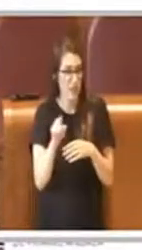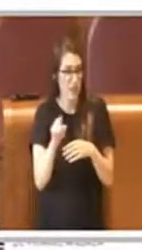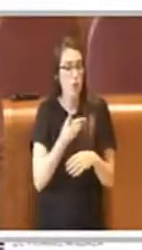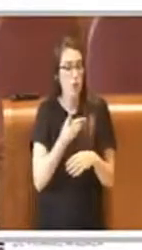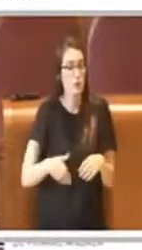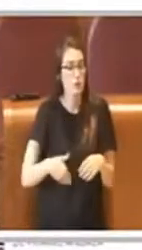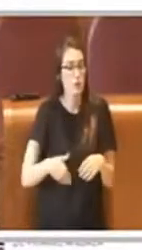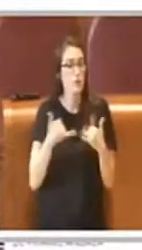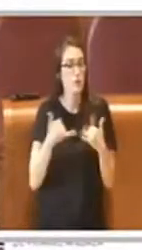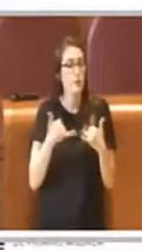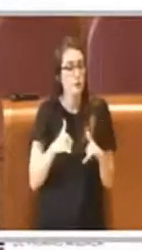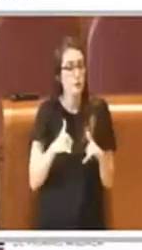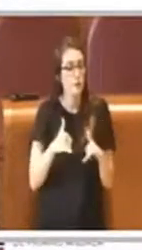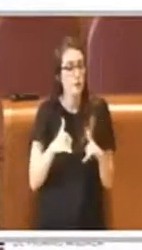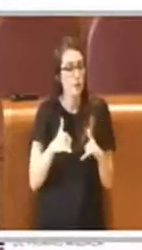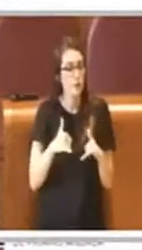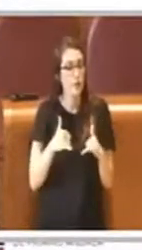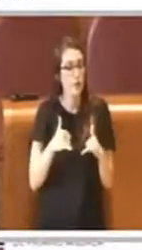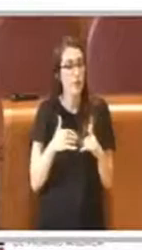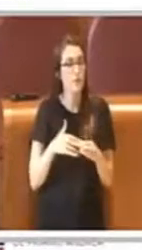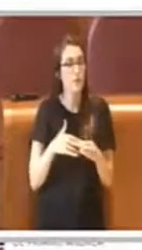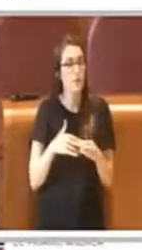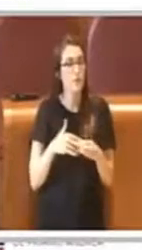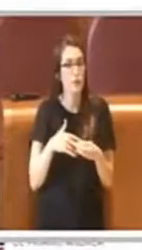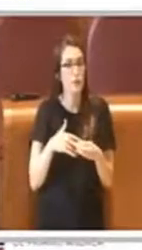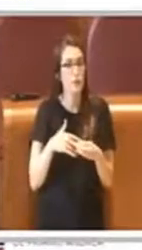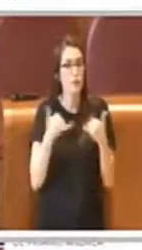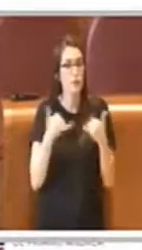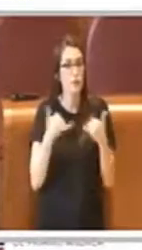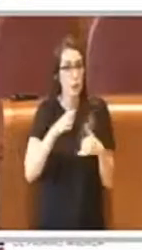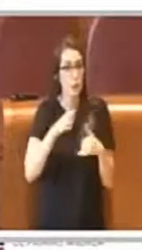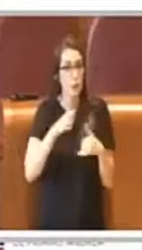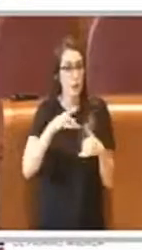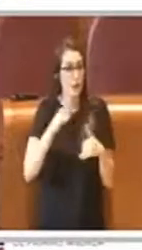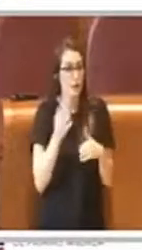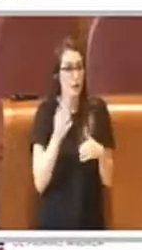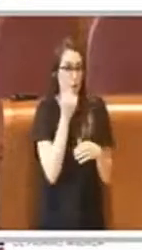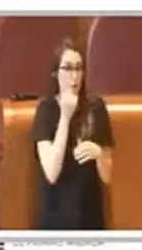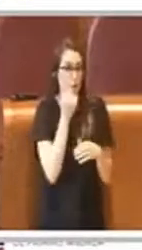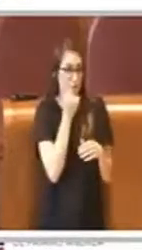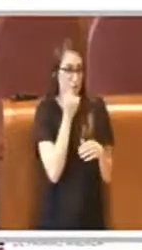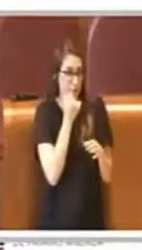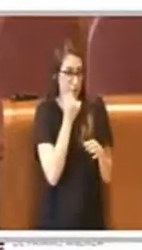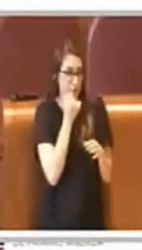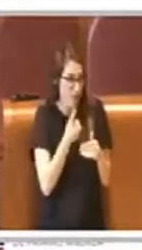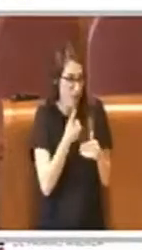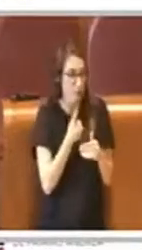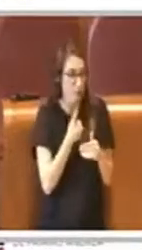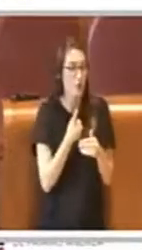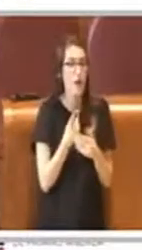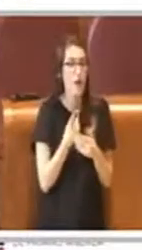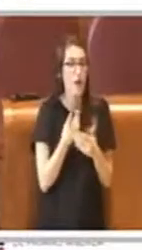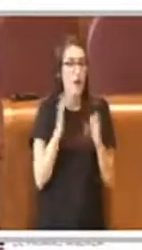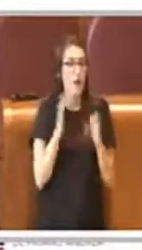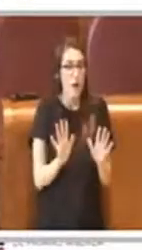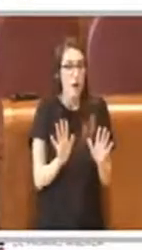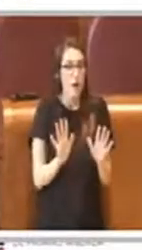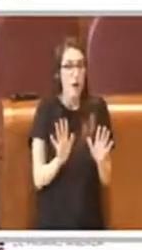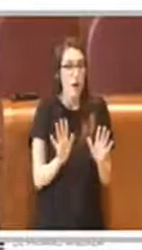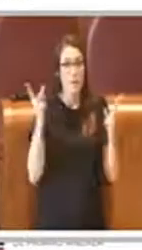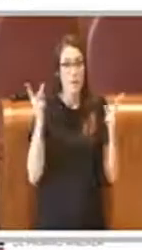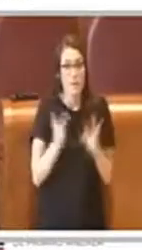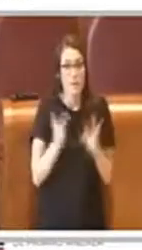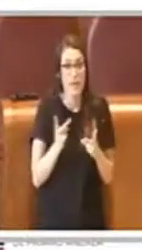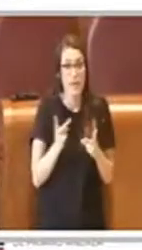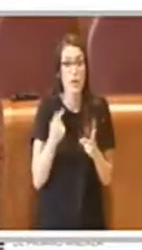consigliere Filomeni, il discorso di